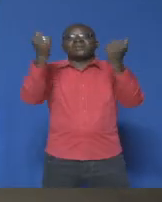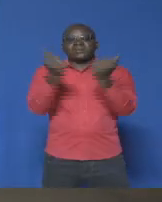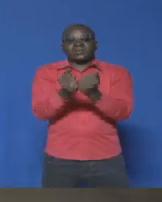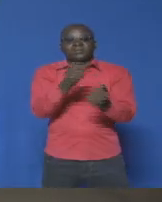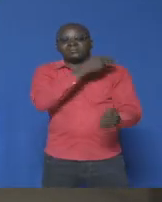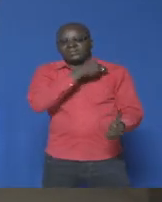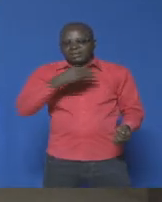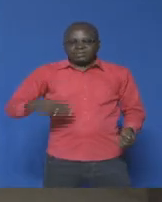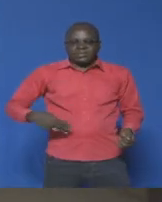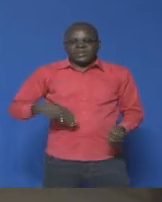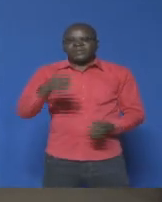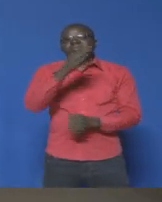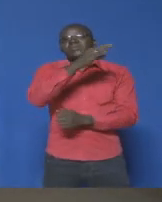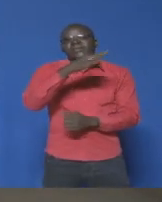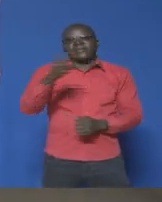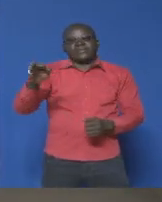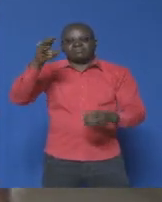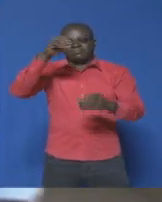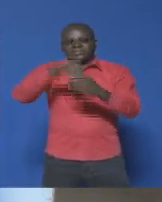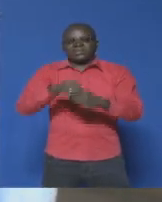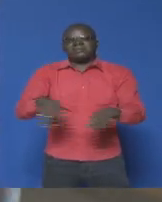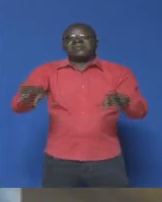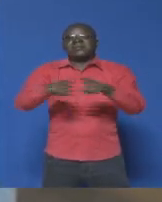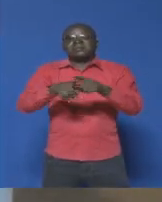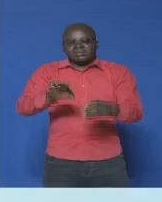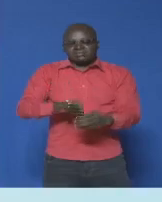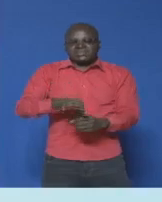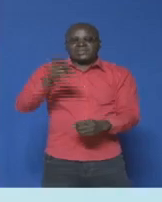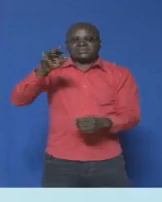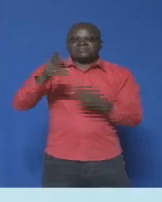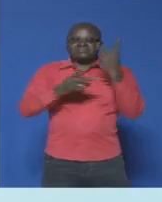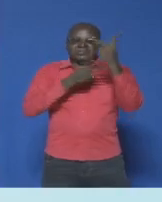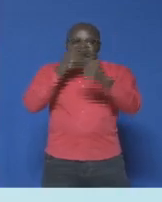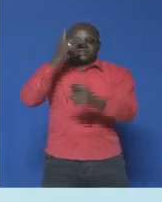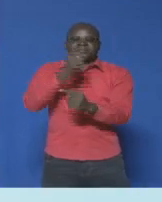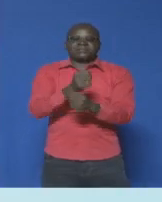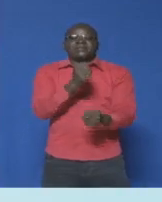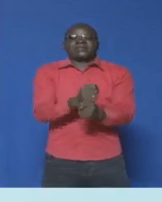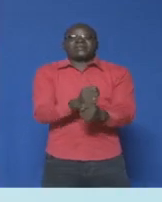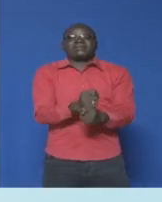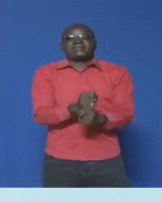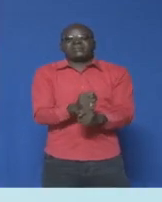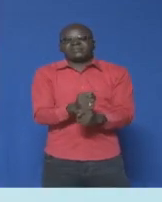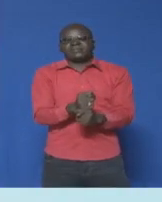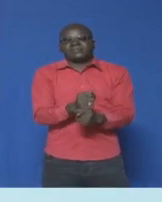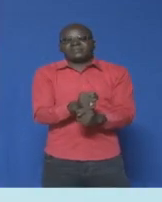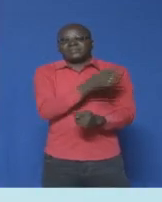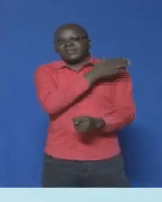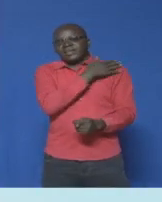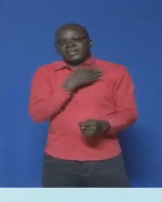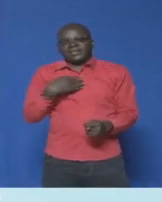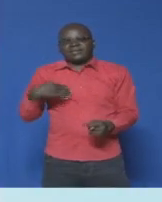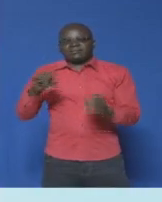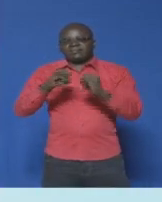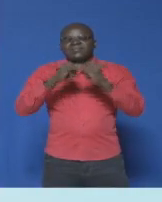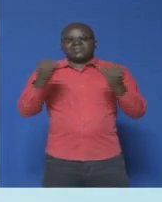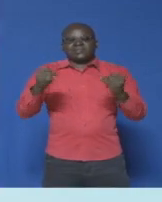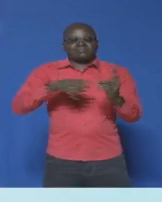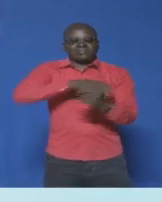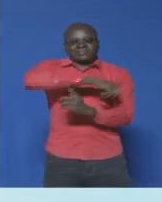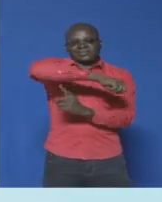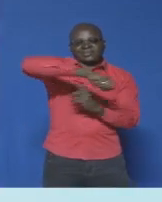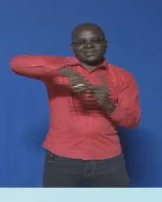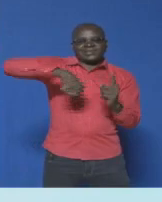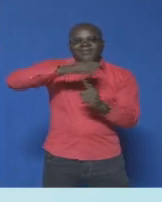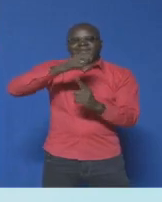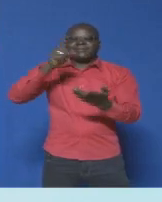Burkina Faso dans le même esprit de la visite de travail. Et puis, actualité environnementale avec ce dialogue